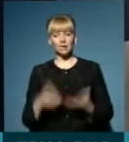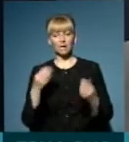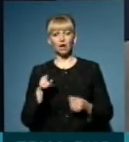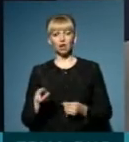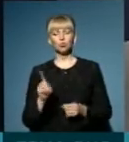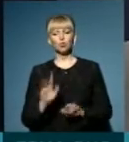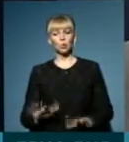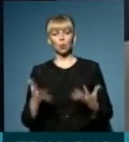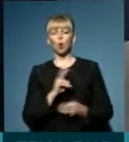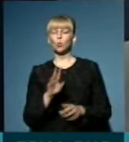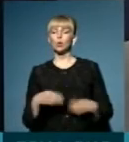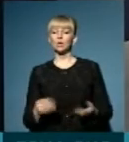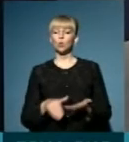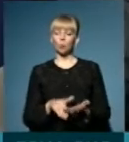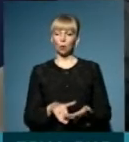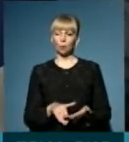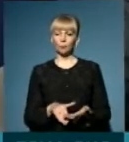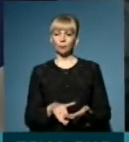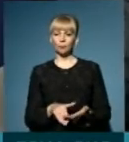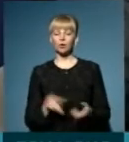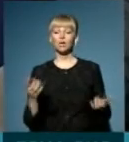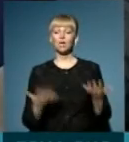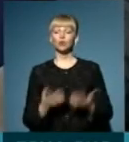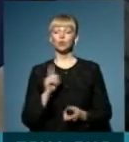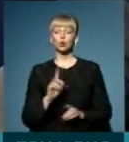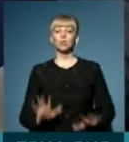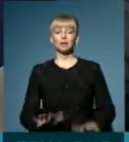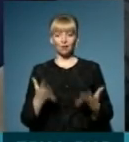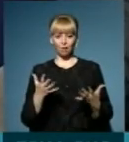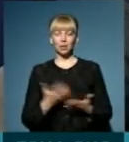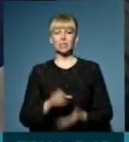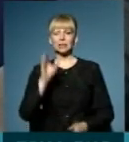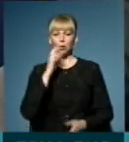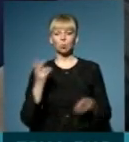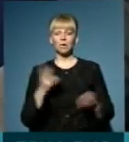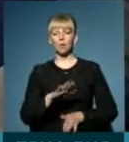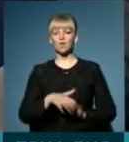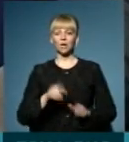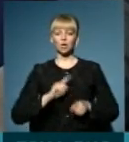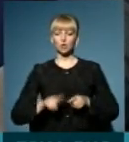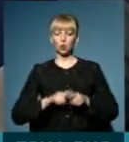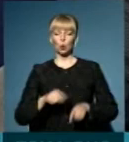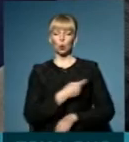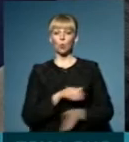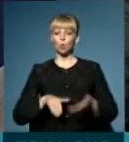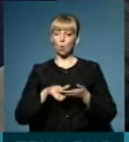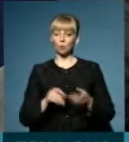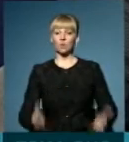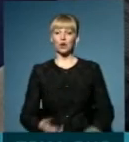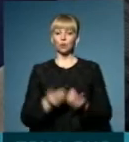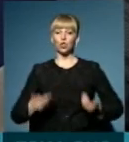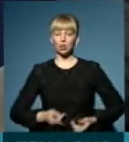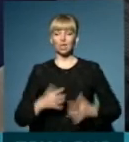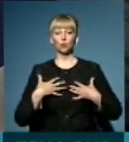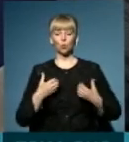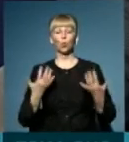там щось трапилося, хто надає допомогу? Якщо щось трапилося і це щось є серйозним, треба викликати швидкову допомогу для того, щоб рятувати життя